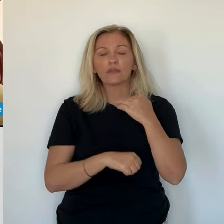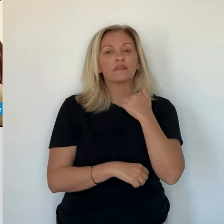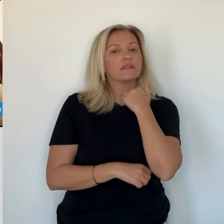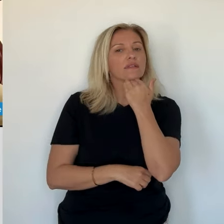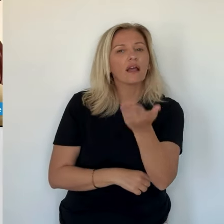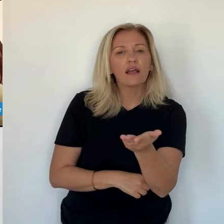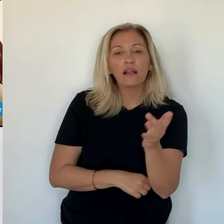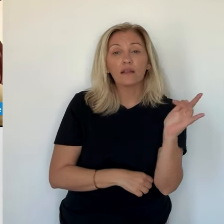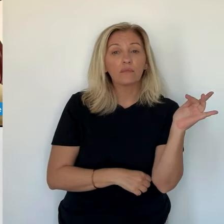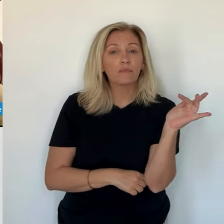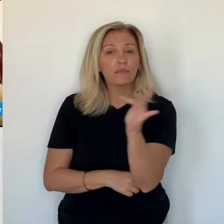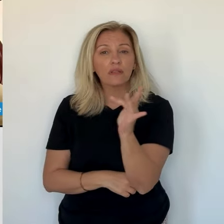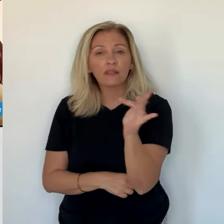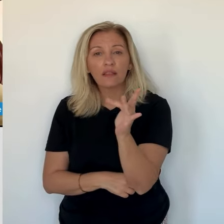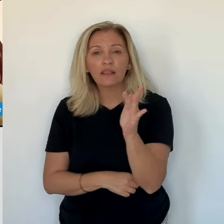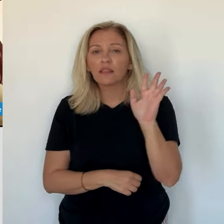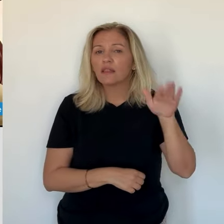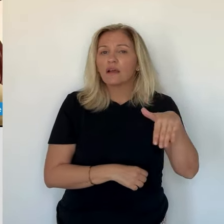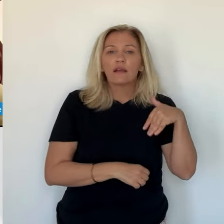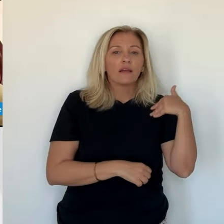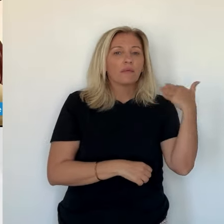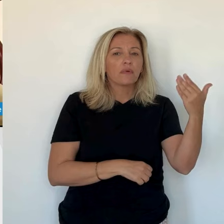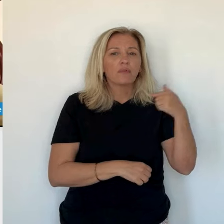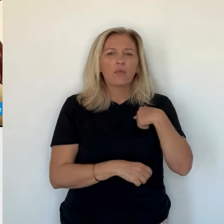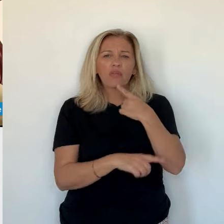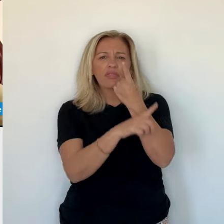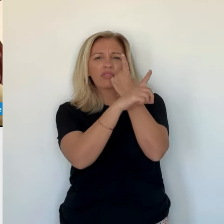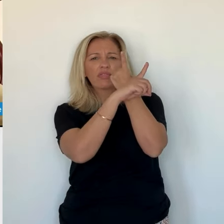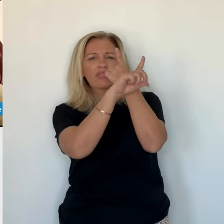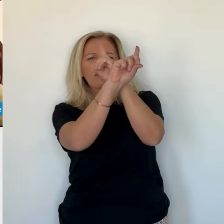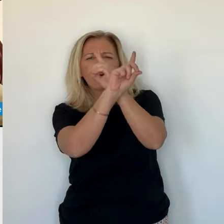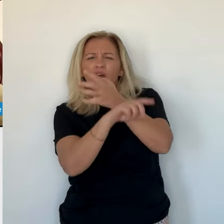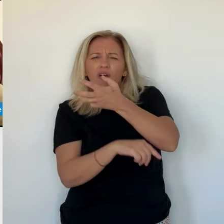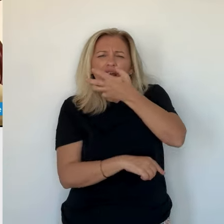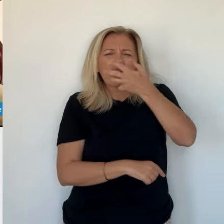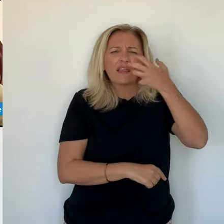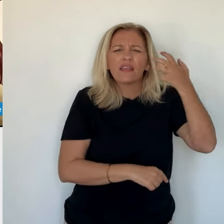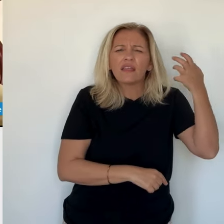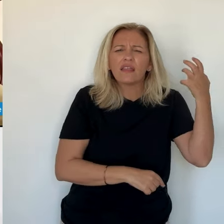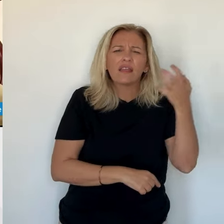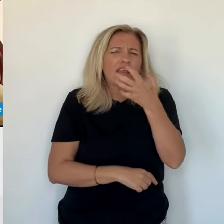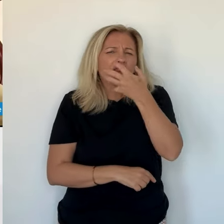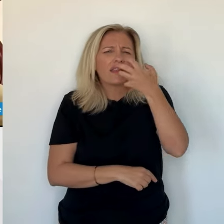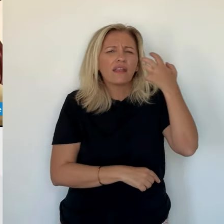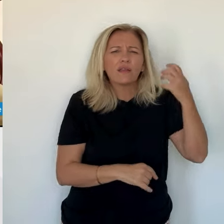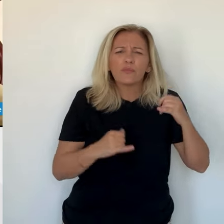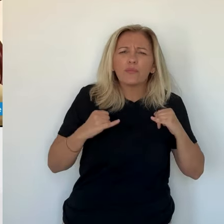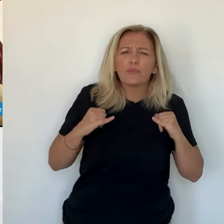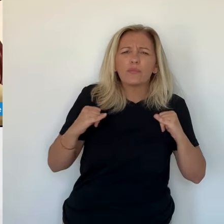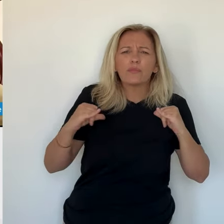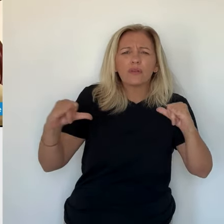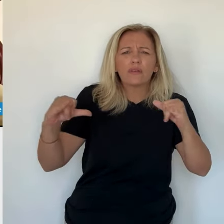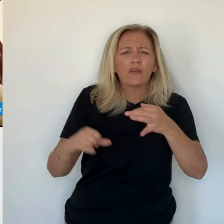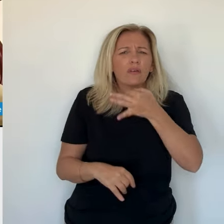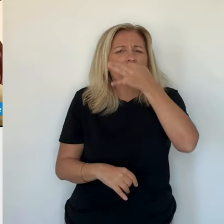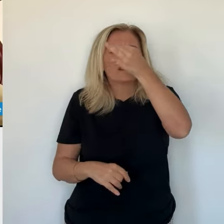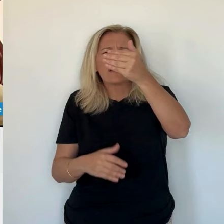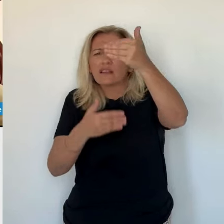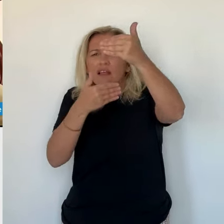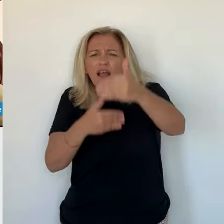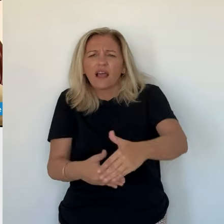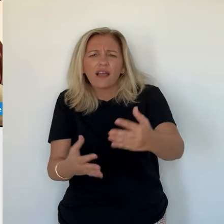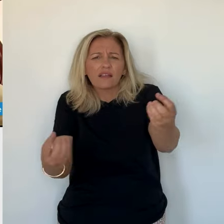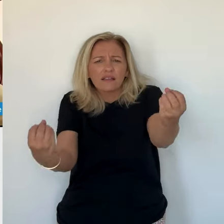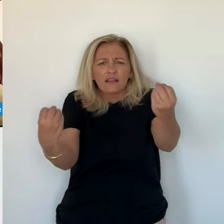coup en traitant de salpédé, de tapette. Je me défends, je hurle, je